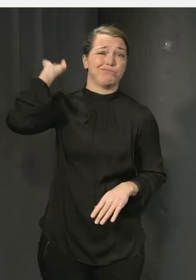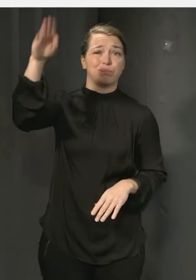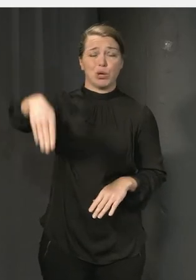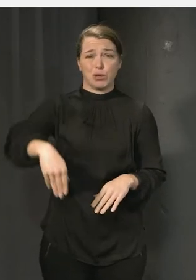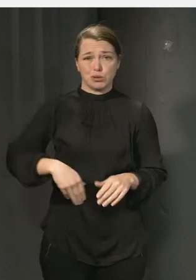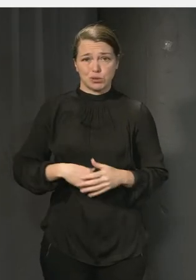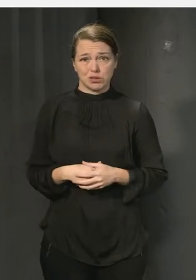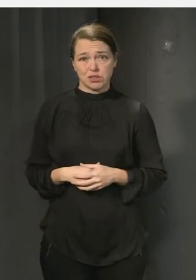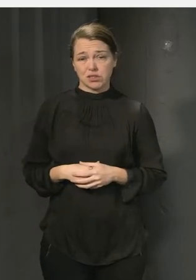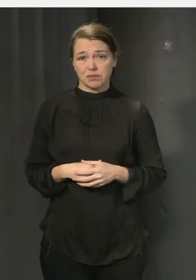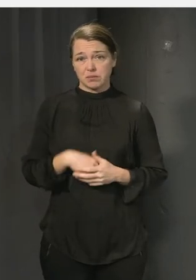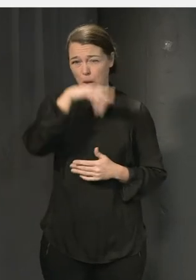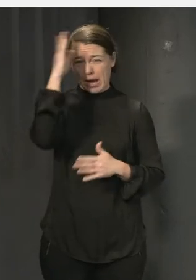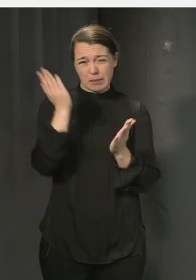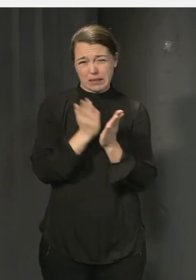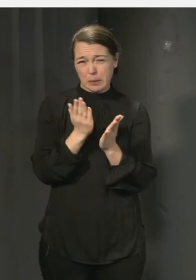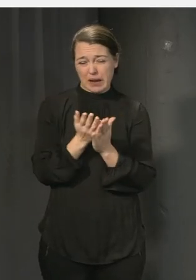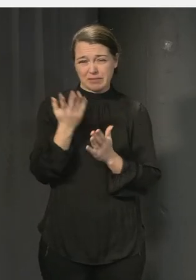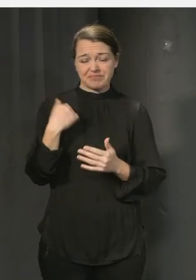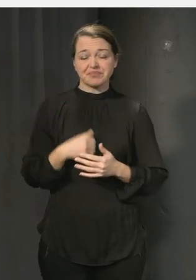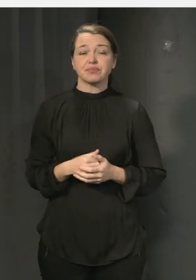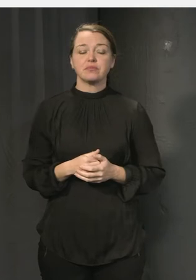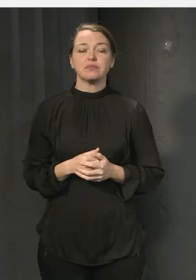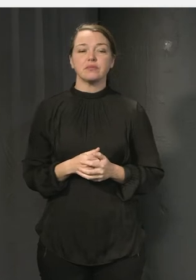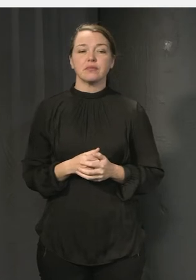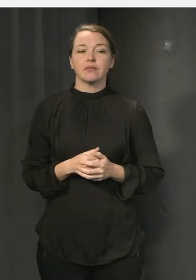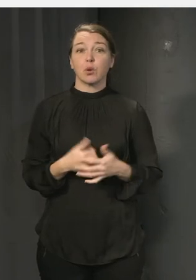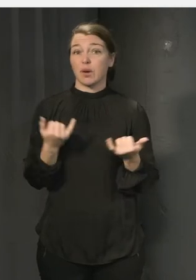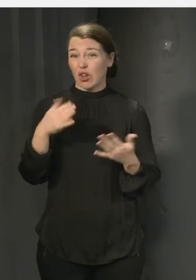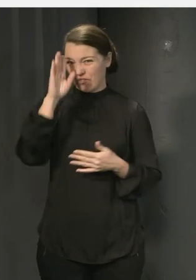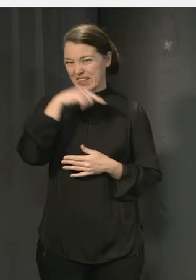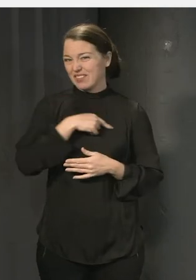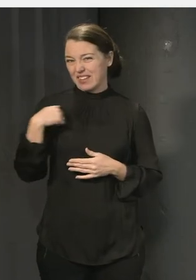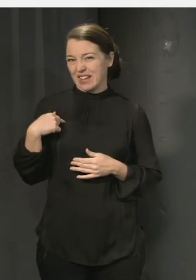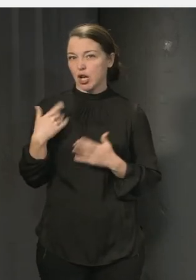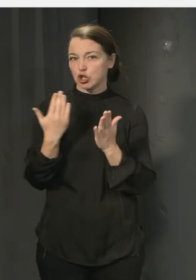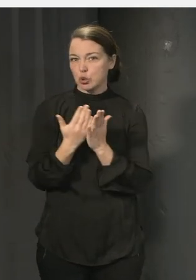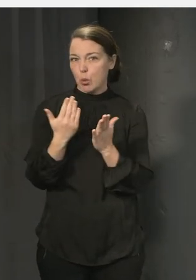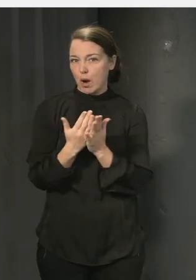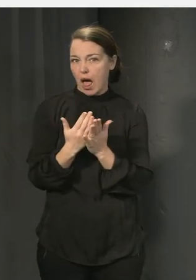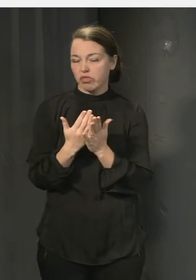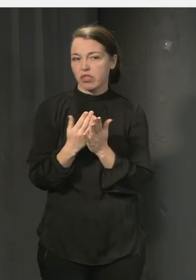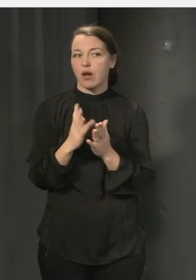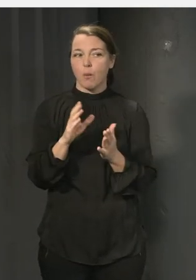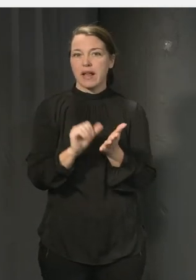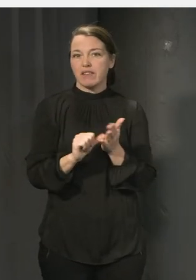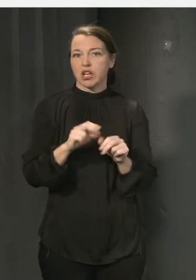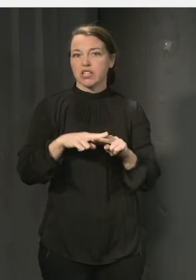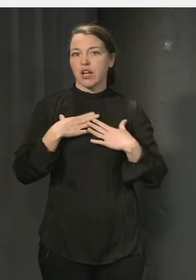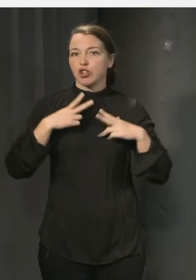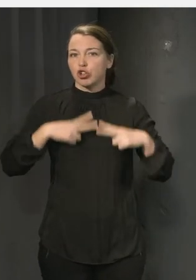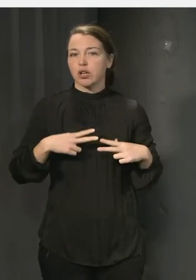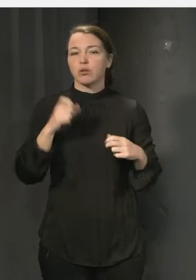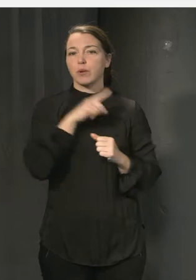annanstans. Och det där vet man ju idag att ska man ha skolor där elever kan känna sig trygga så kan de inte se ut på det här